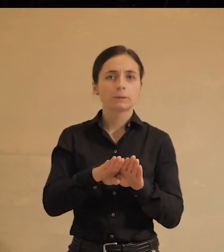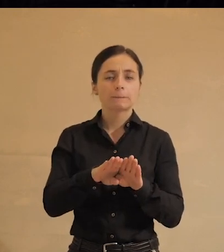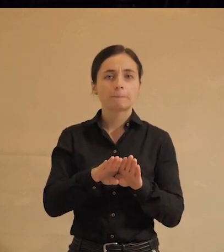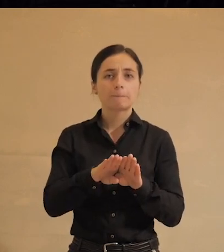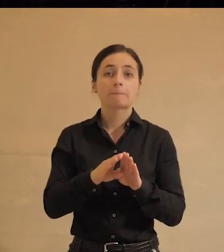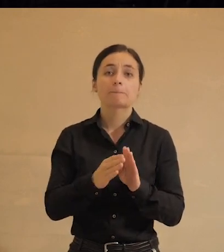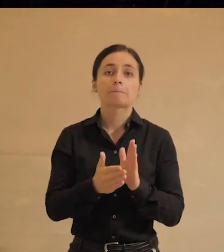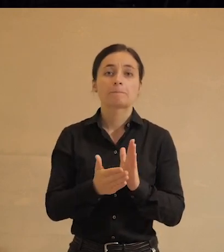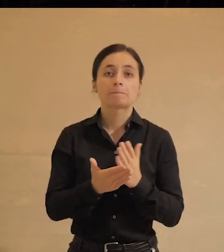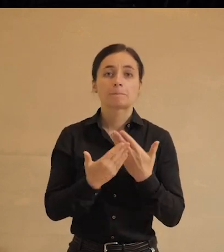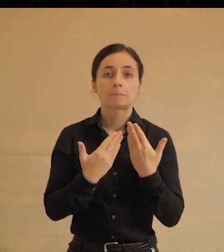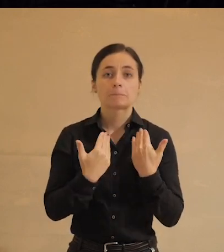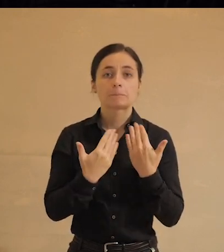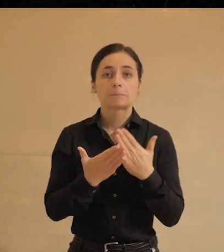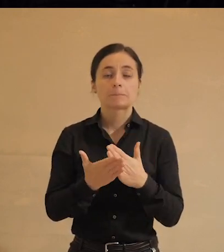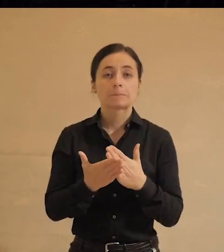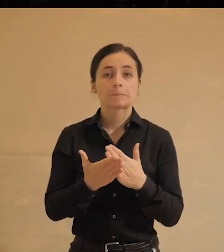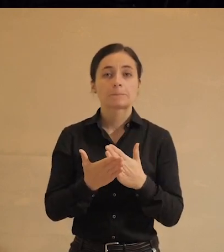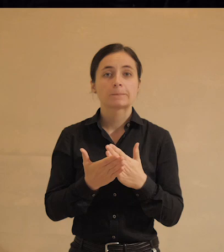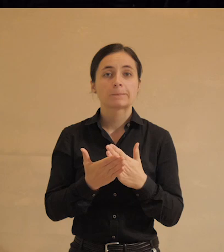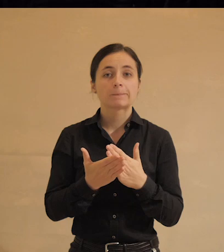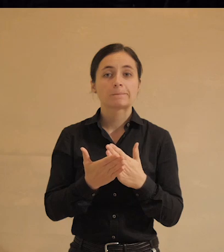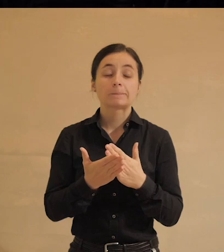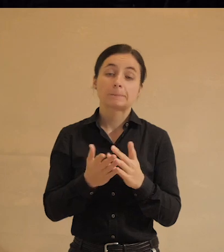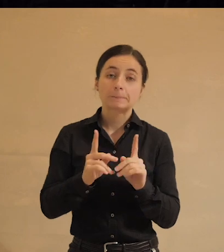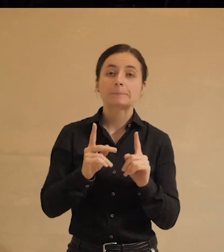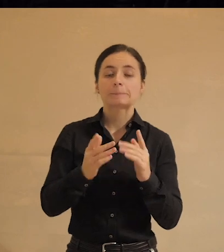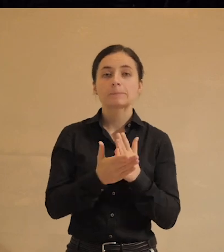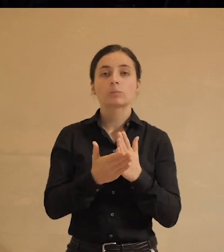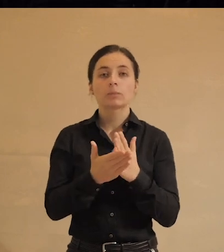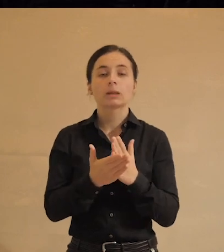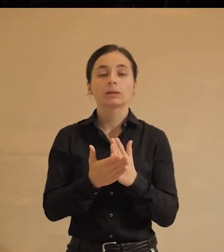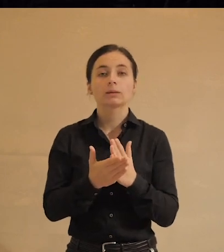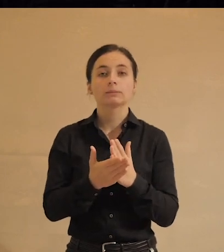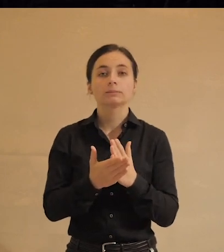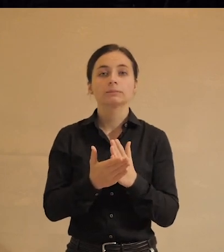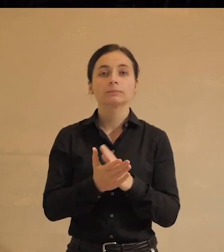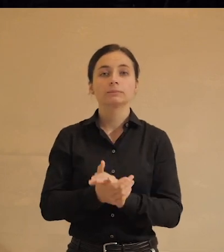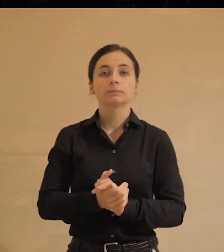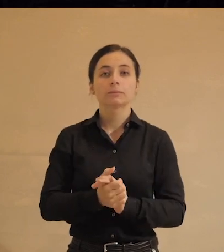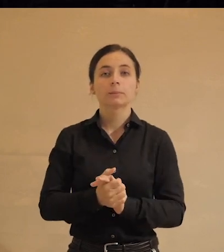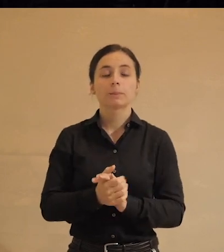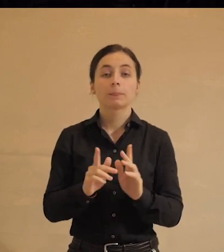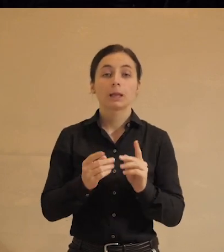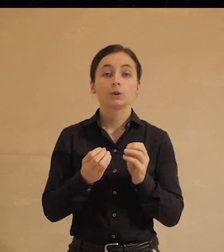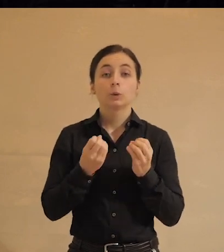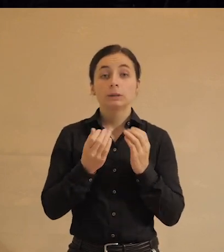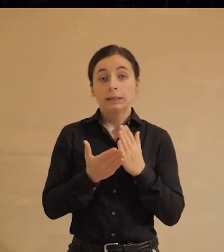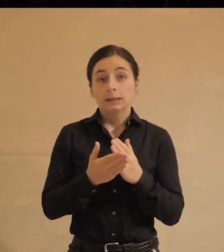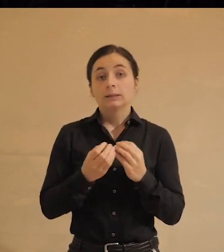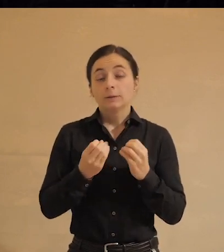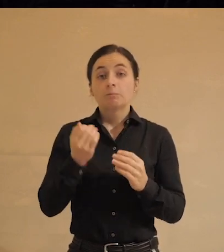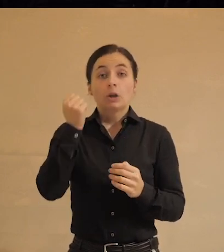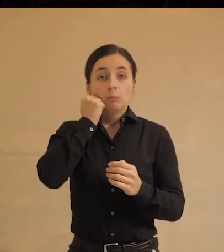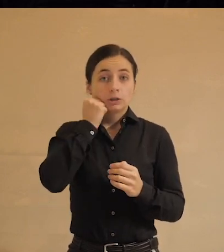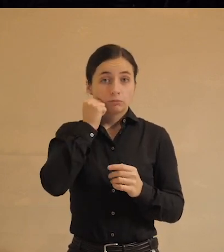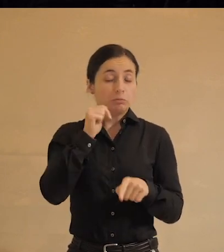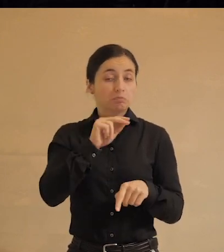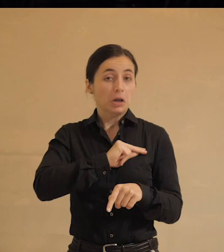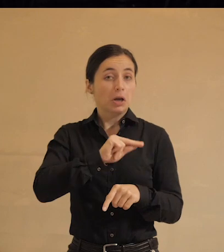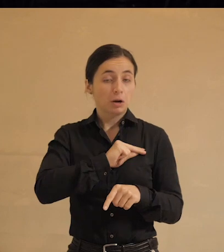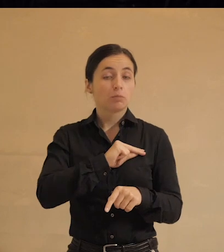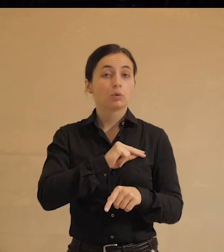Есть? Нет? Что-то есть, да? Что-то есть. Хорошо. Потому что в Москве это довольно